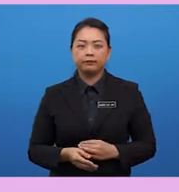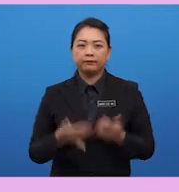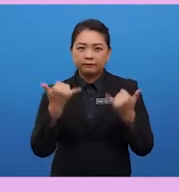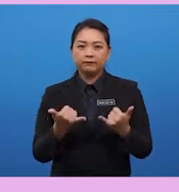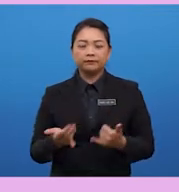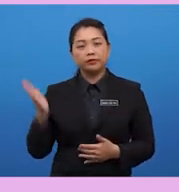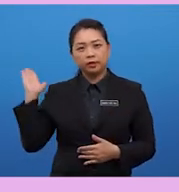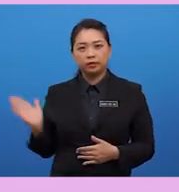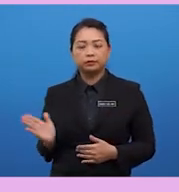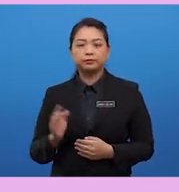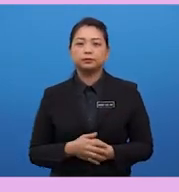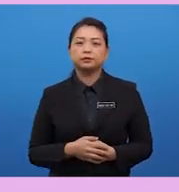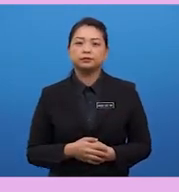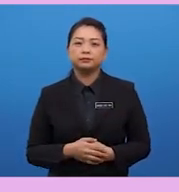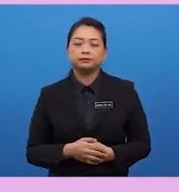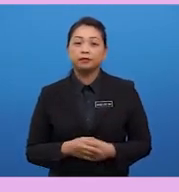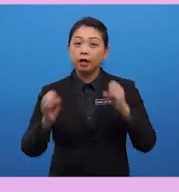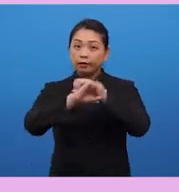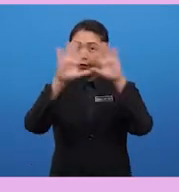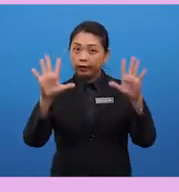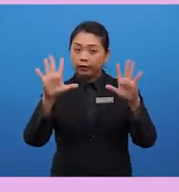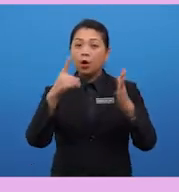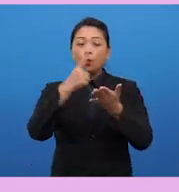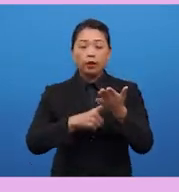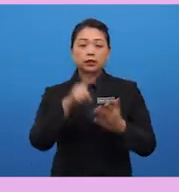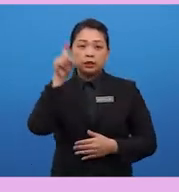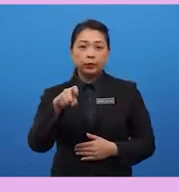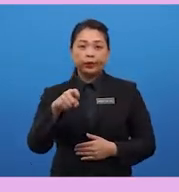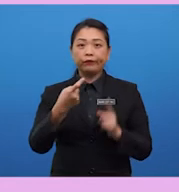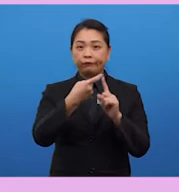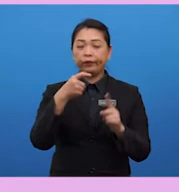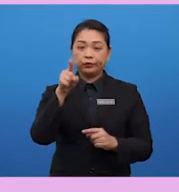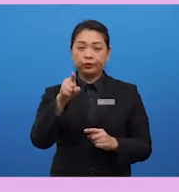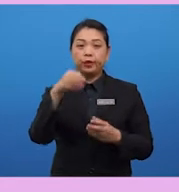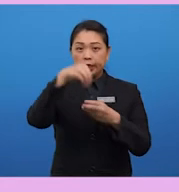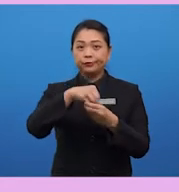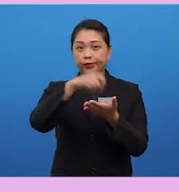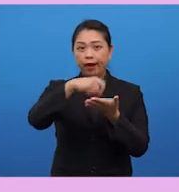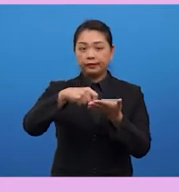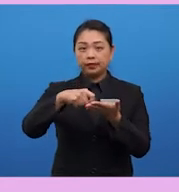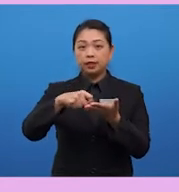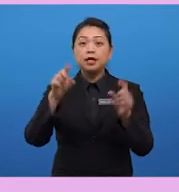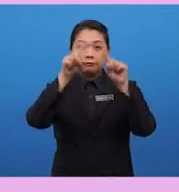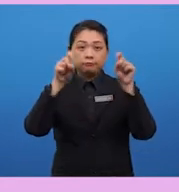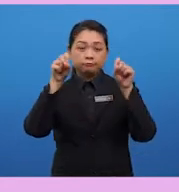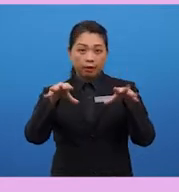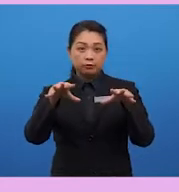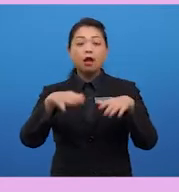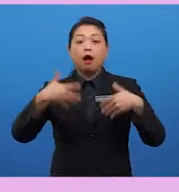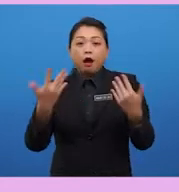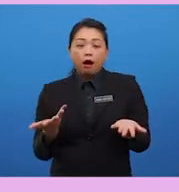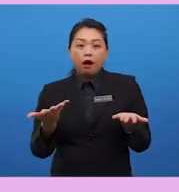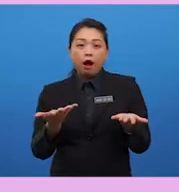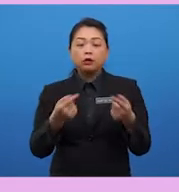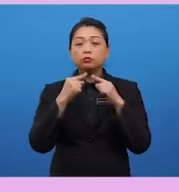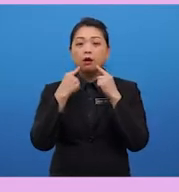now that you have been given a clear description of what is required from you in the writing test, and how